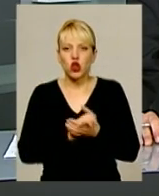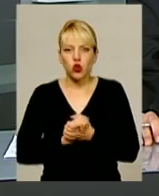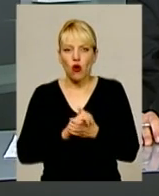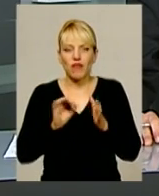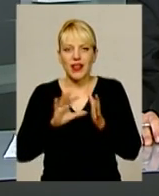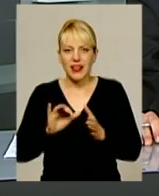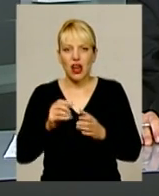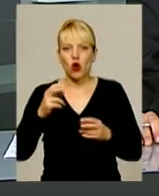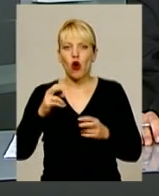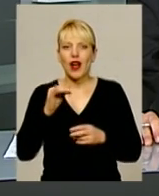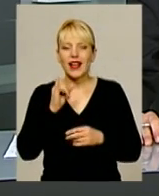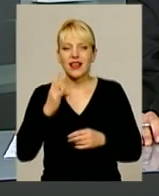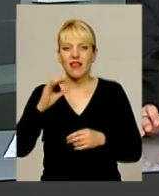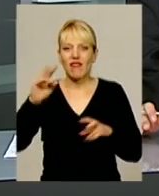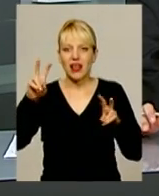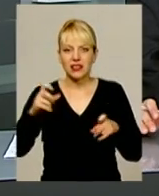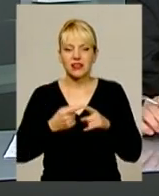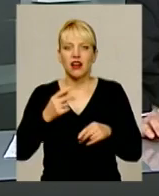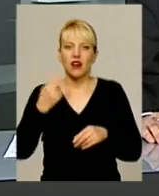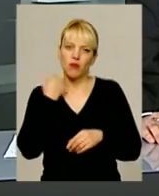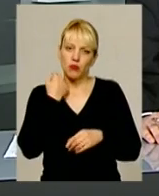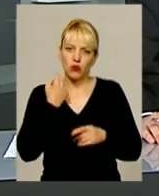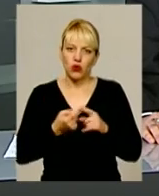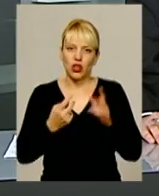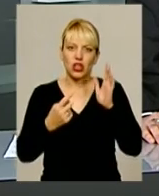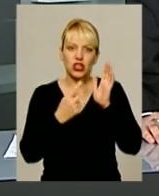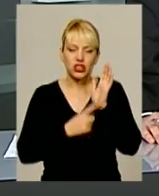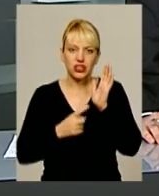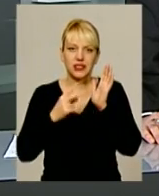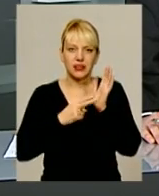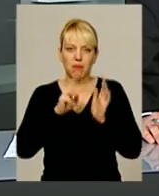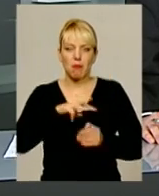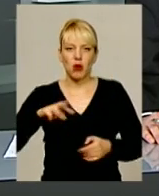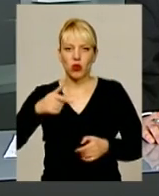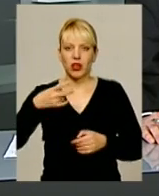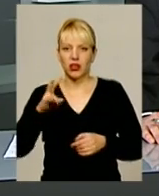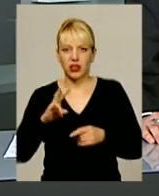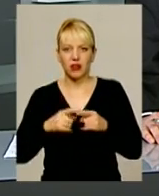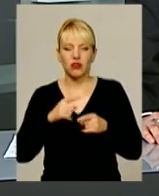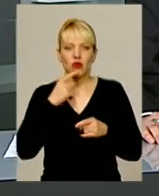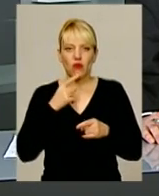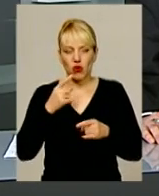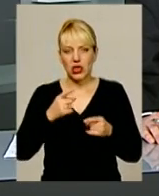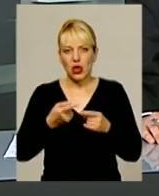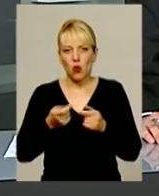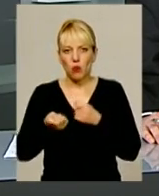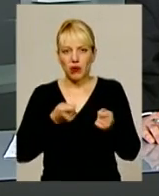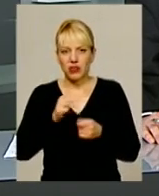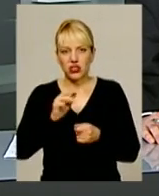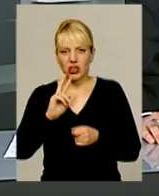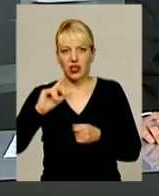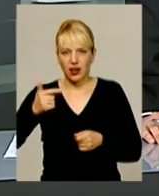паливо товариство винне нафтогазу близько 67 мільйонів гривень, повідомляють в управлінні житлово-комунального господарства